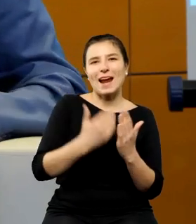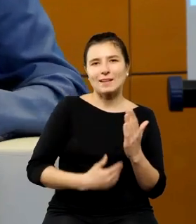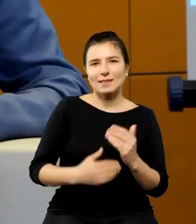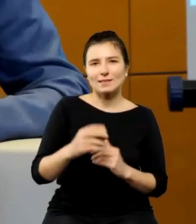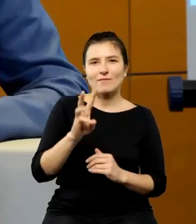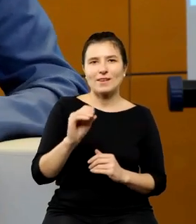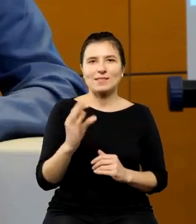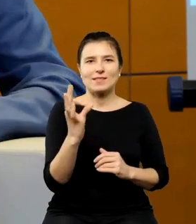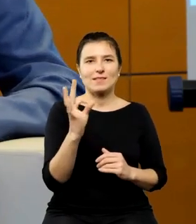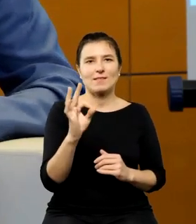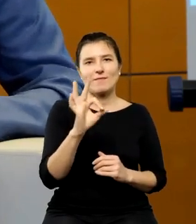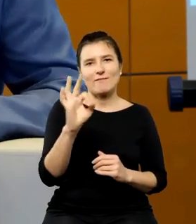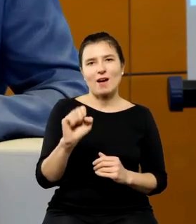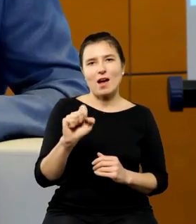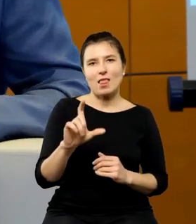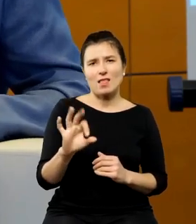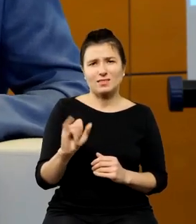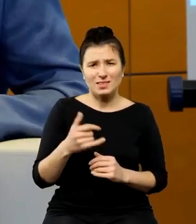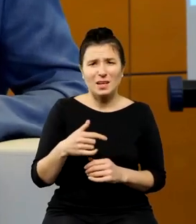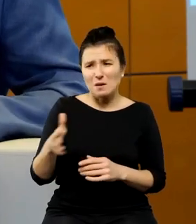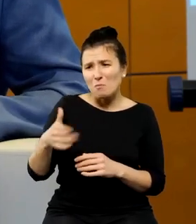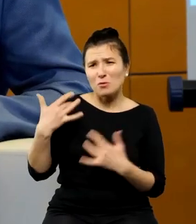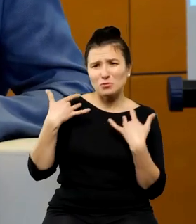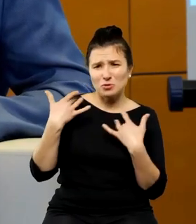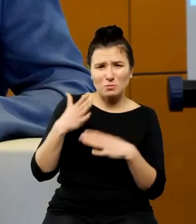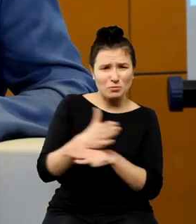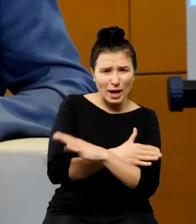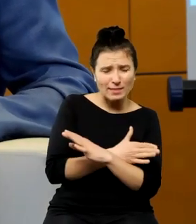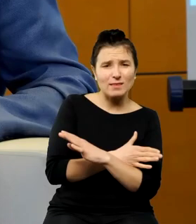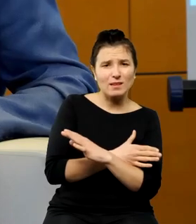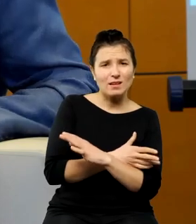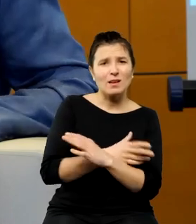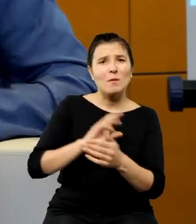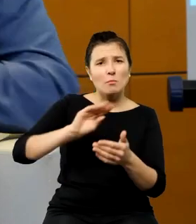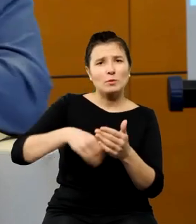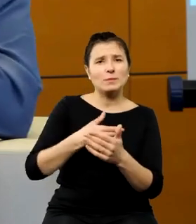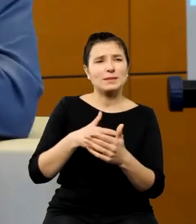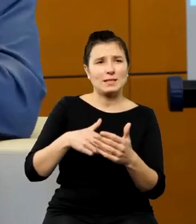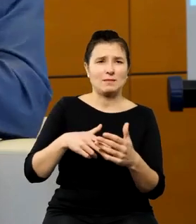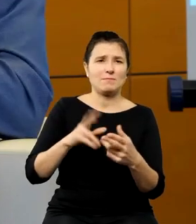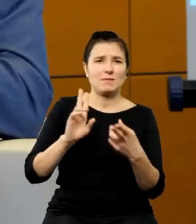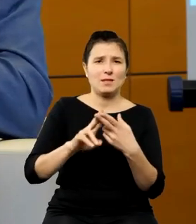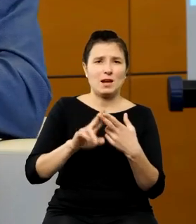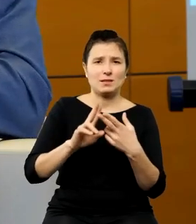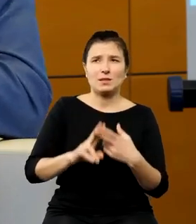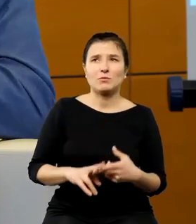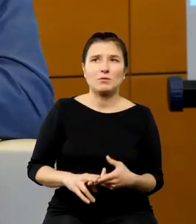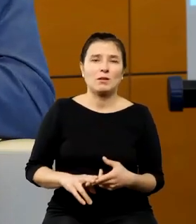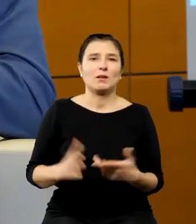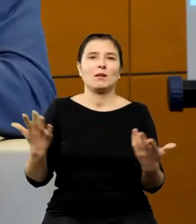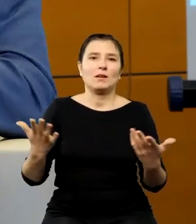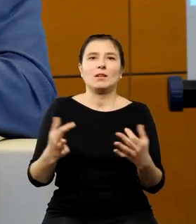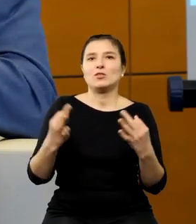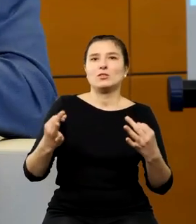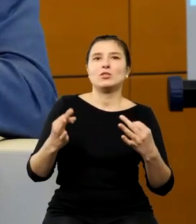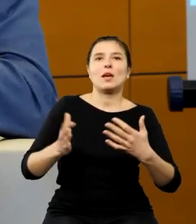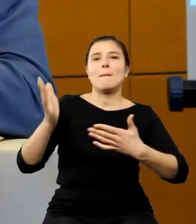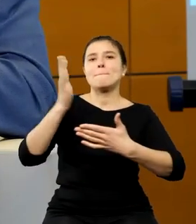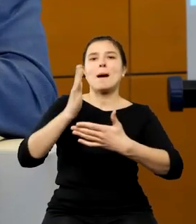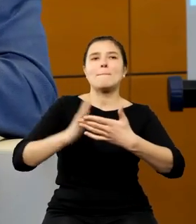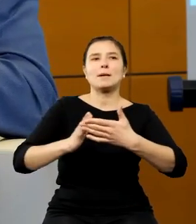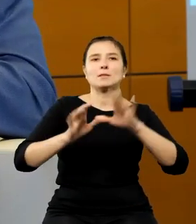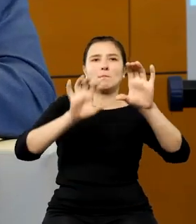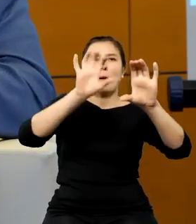tożsamość narodowa jaka dziś jest dla nas oczywista że świat jest podzielony na takie kolorowe puzzle każdy kawałek jest